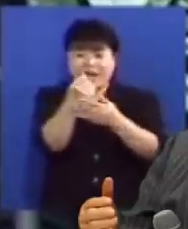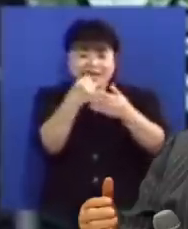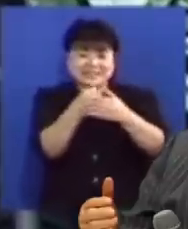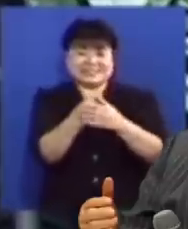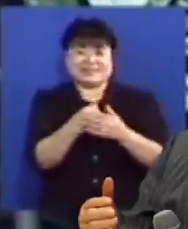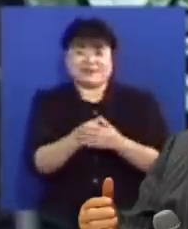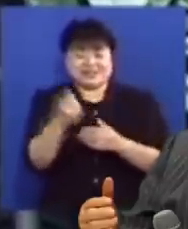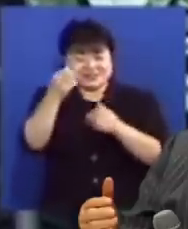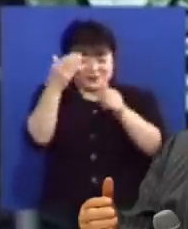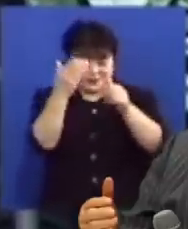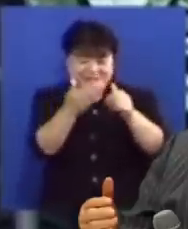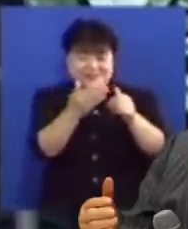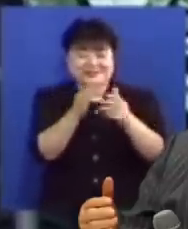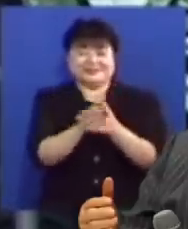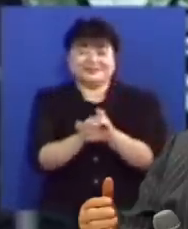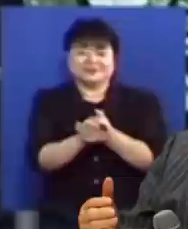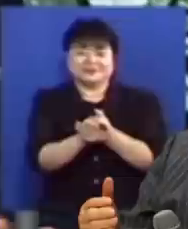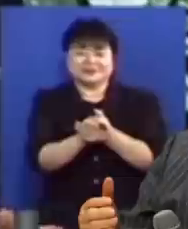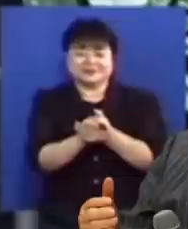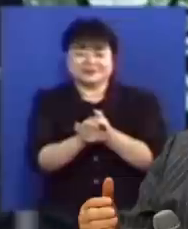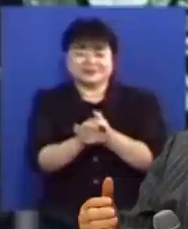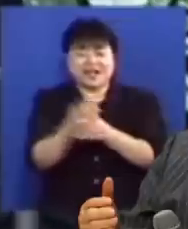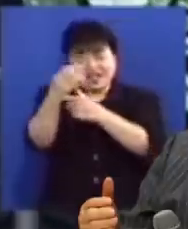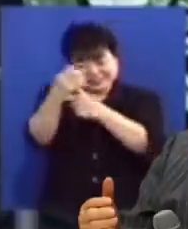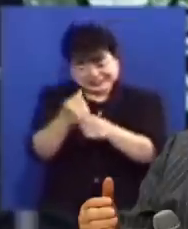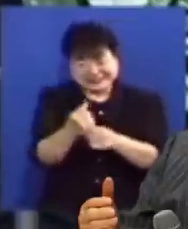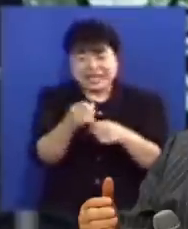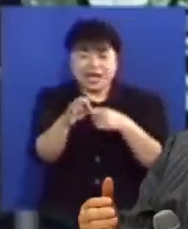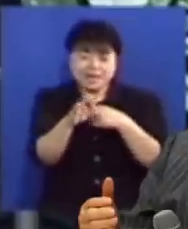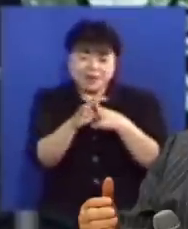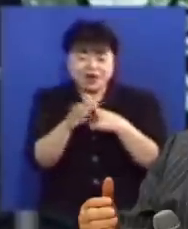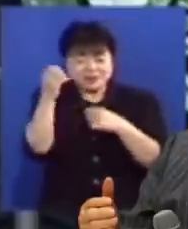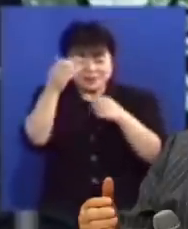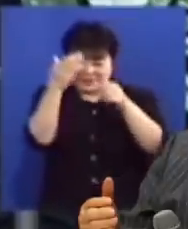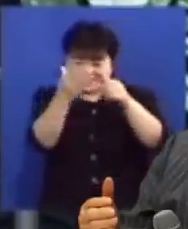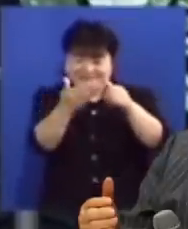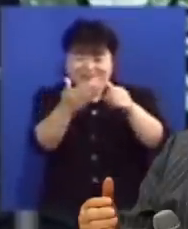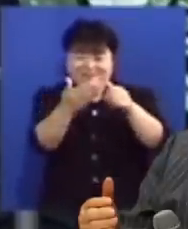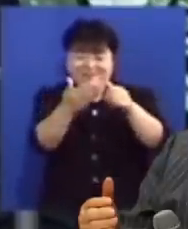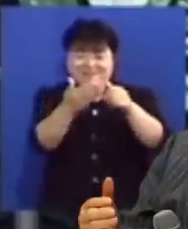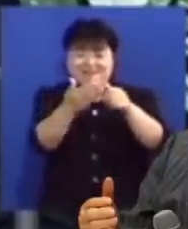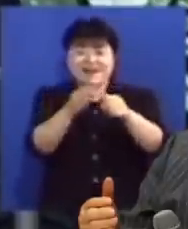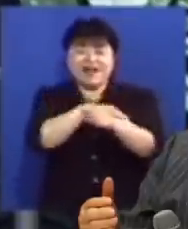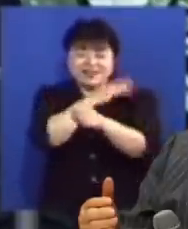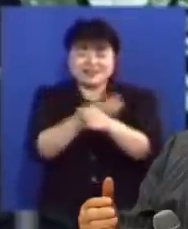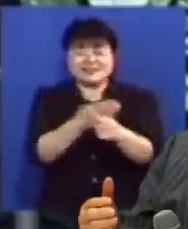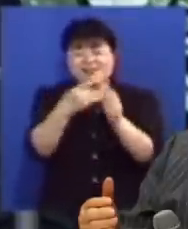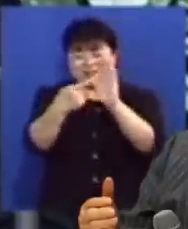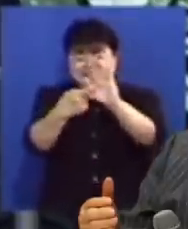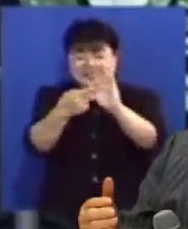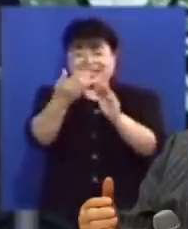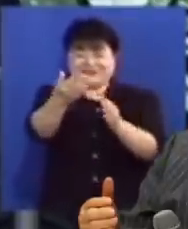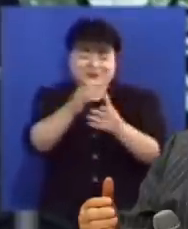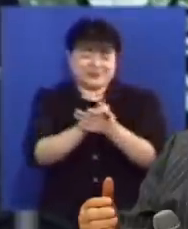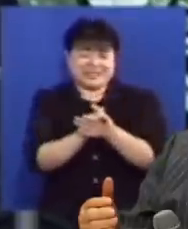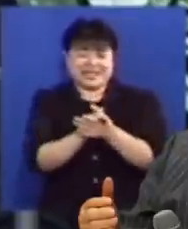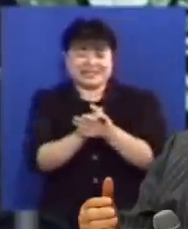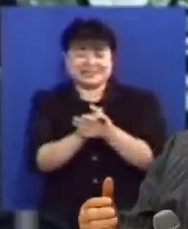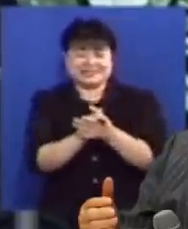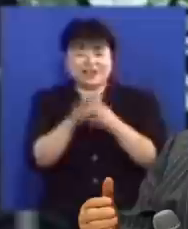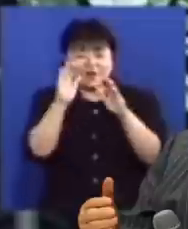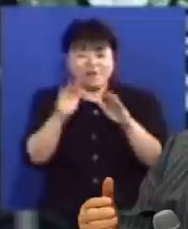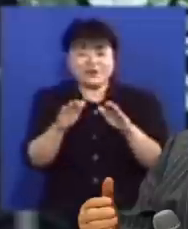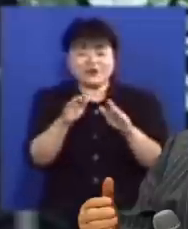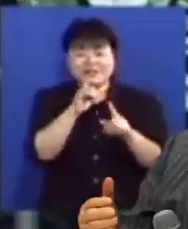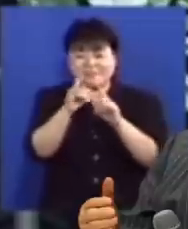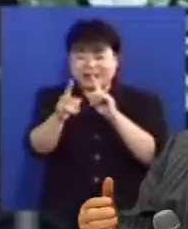성령님을 의지하면 성령님은 그 능력을 나타내시는 것입니다 오늘